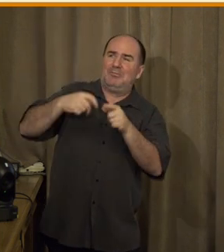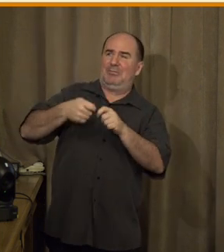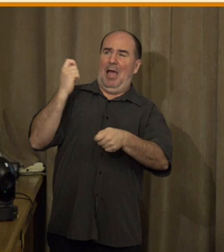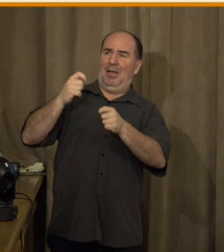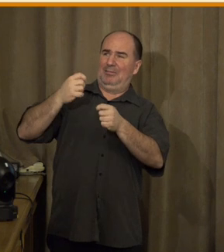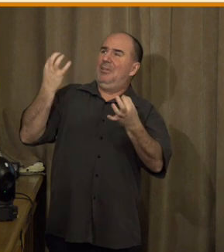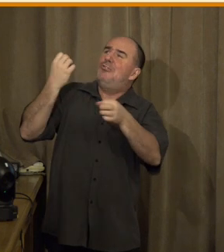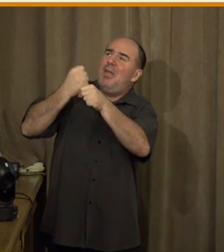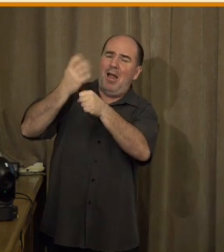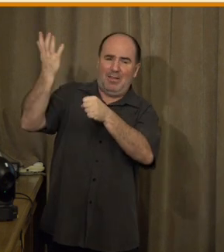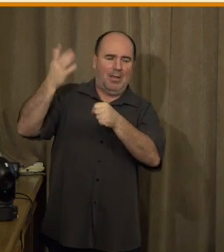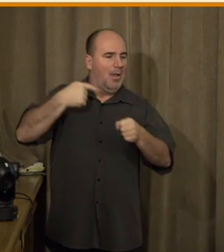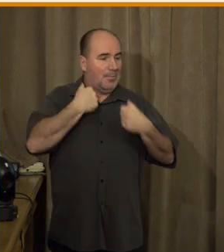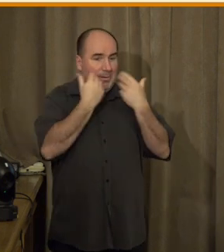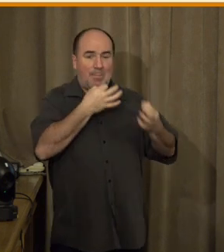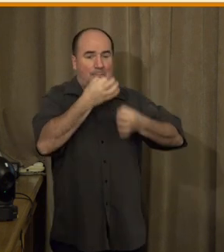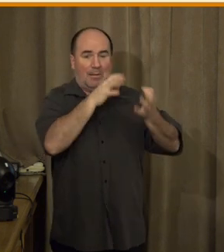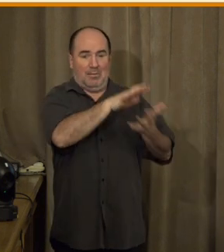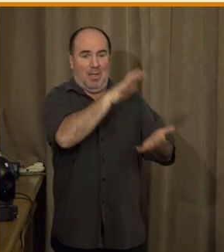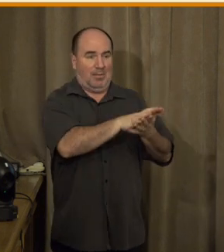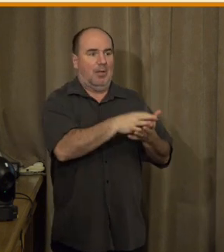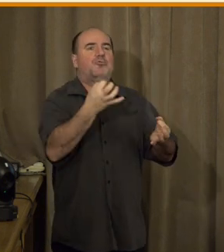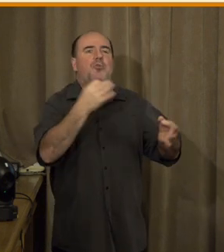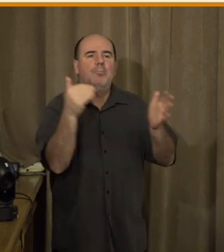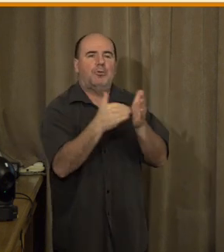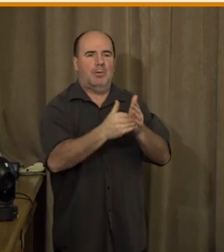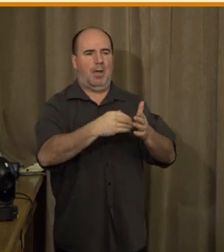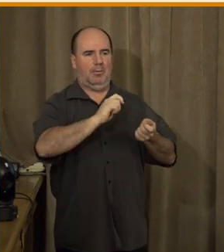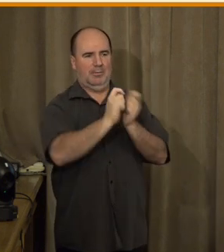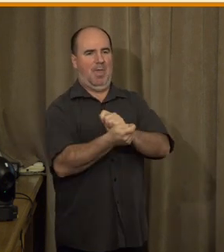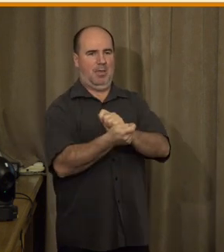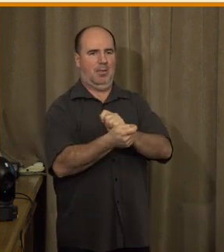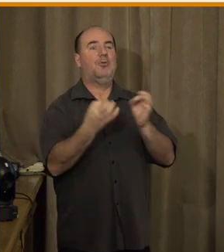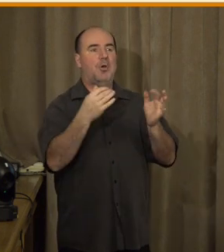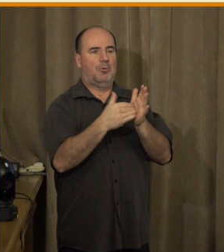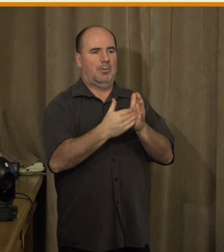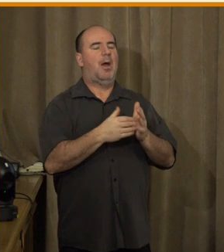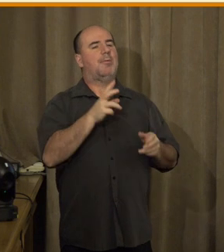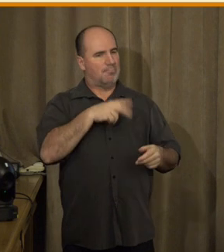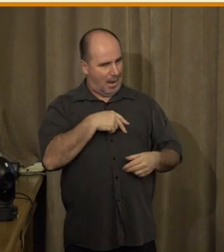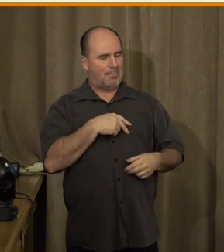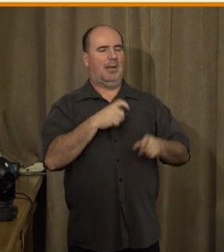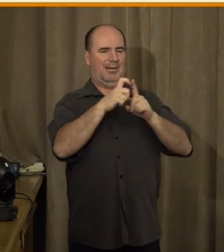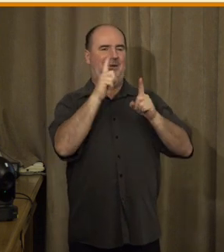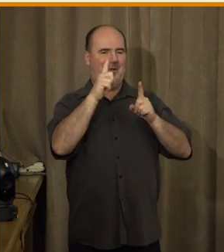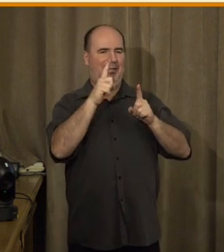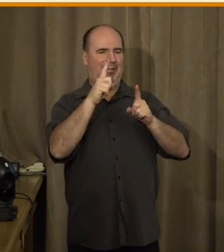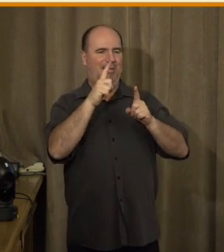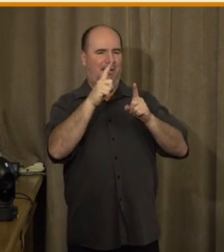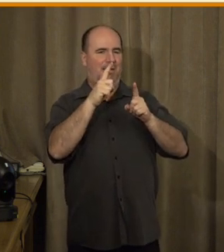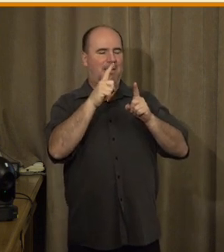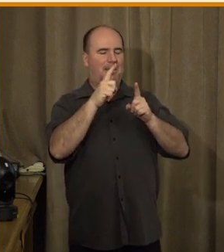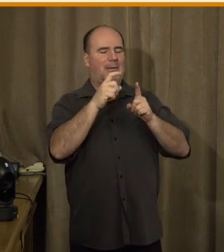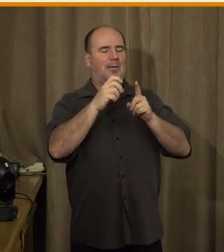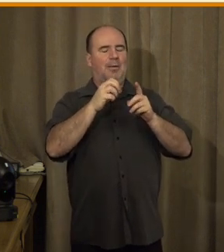a jak je to potřeba dělat. A pak vlastně ve chvíli, kdy máme sice DIU, digitalizační agenturu, ale vlastně bez toho aniž